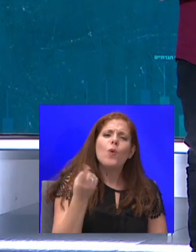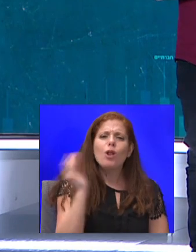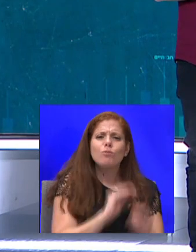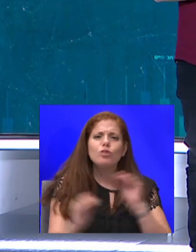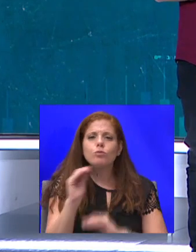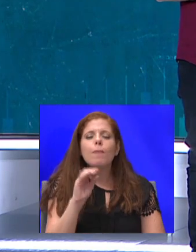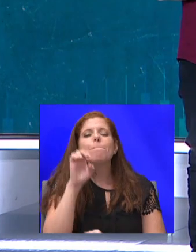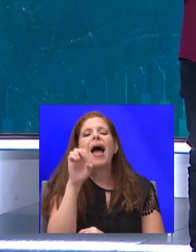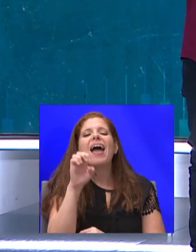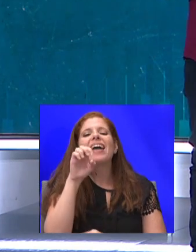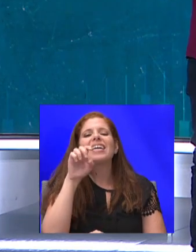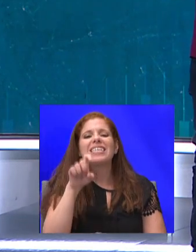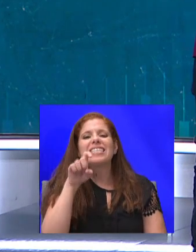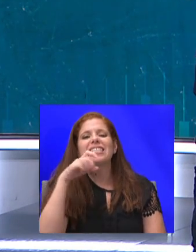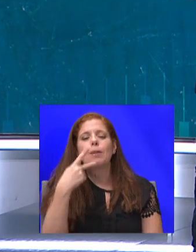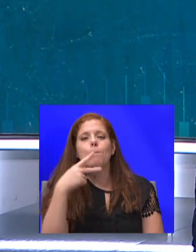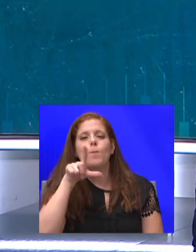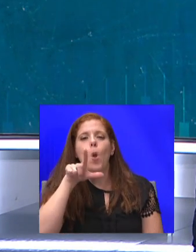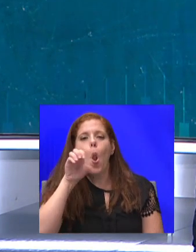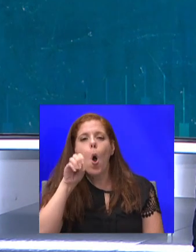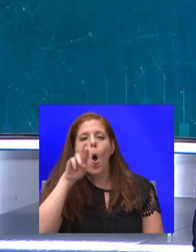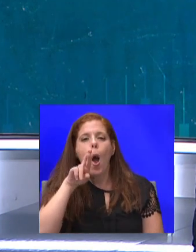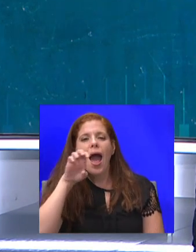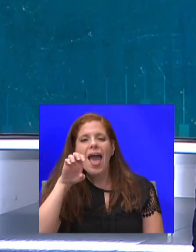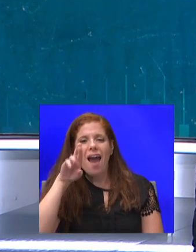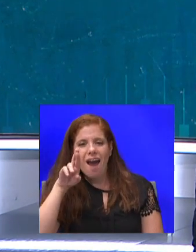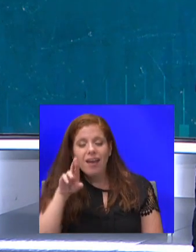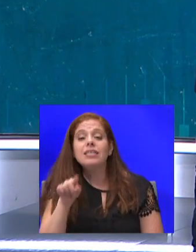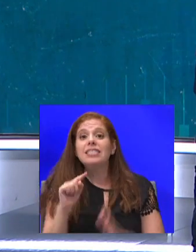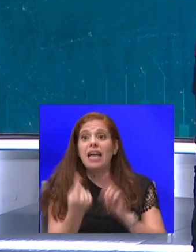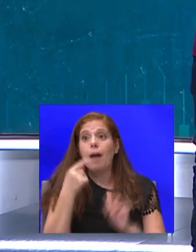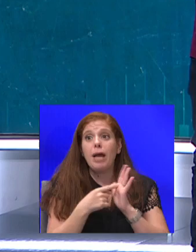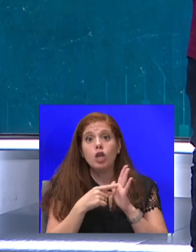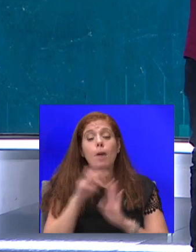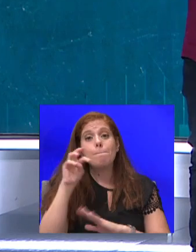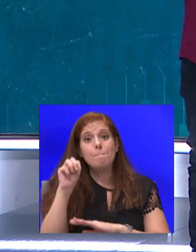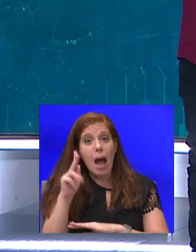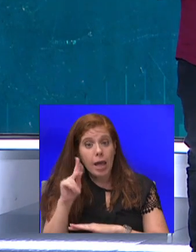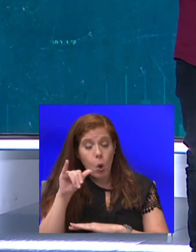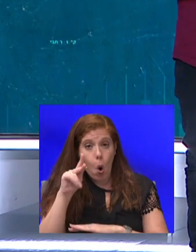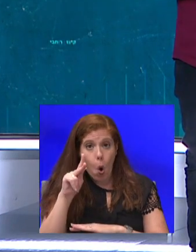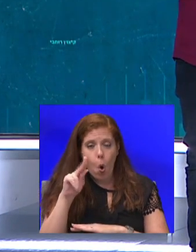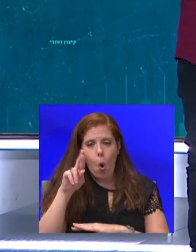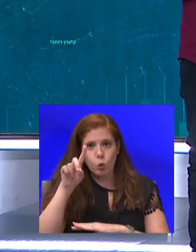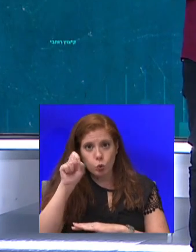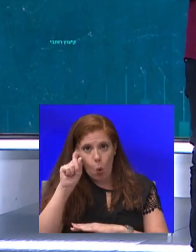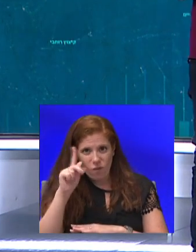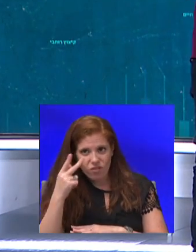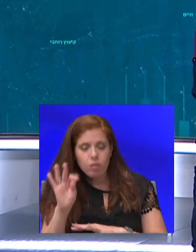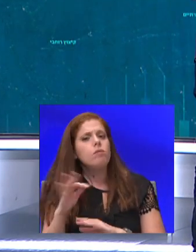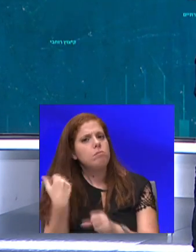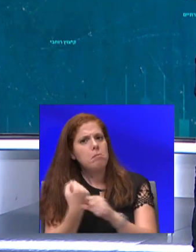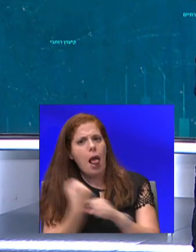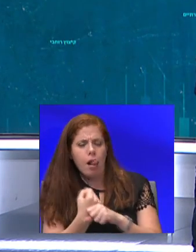בתור הדפדפן העיקרי שלנו? זה קרה בגלל שמייקרוסופט פעלה באופן מונופוליסטי, והפכה את האקספלורר לדפדפן ברית המחדל במחשבים